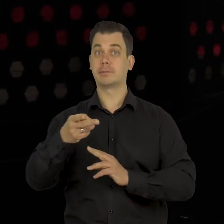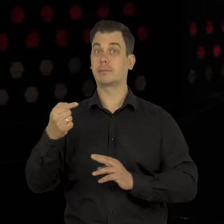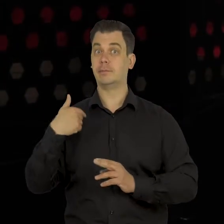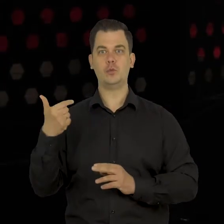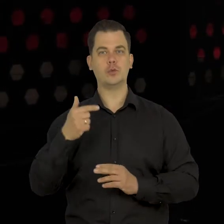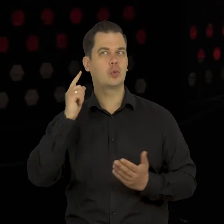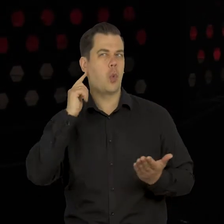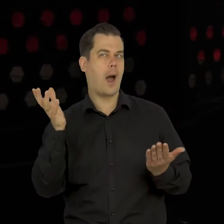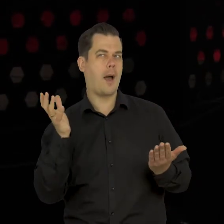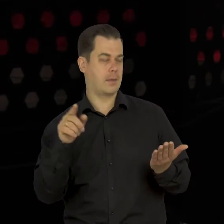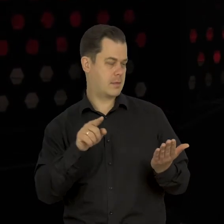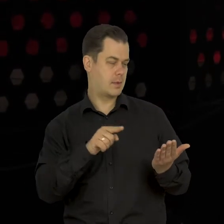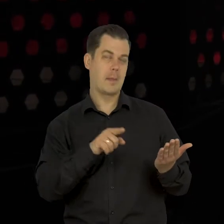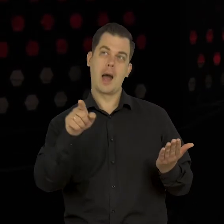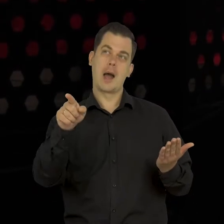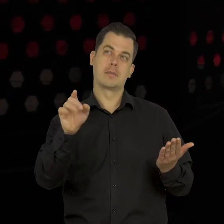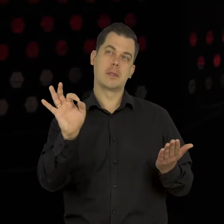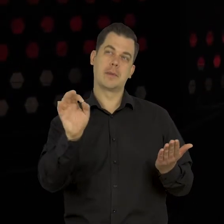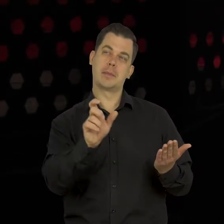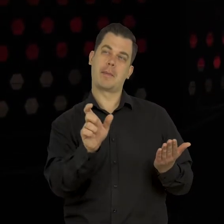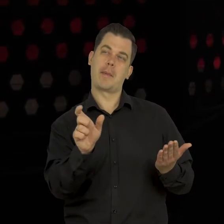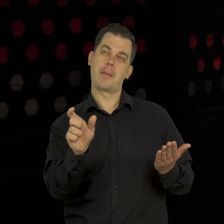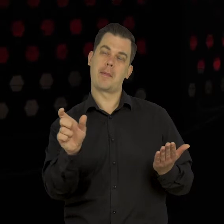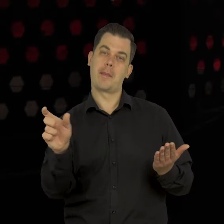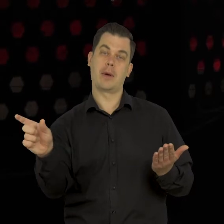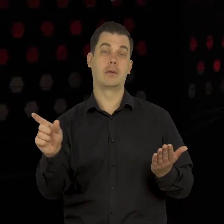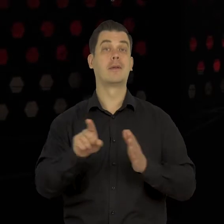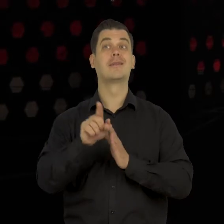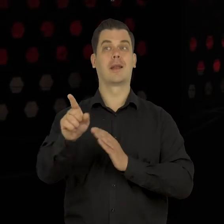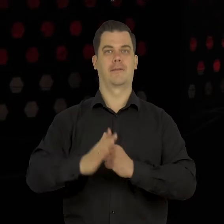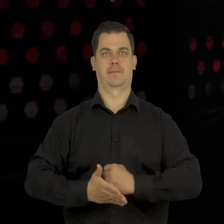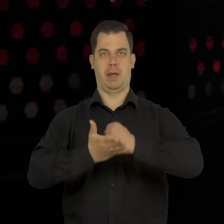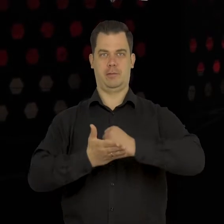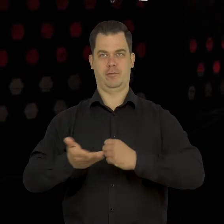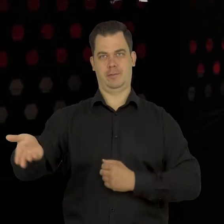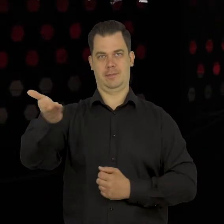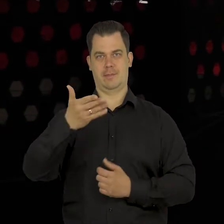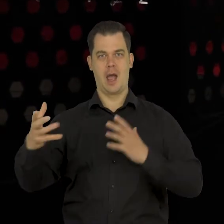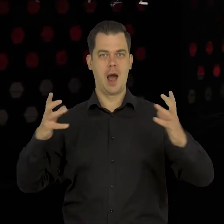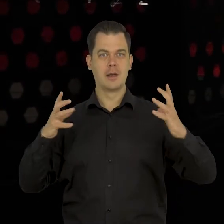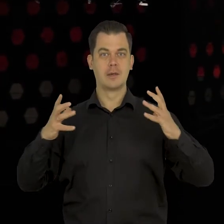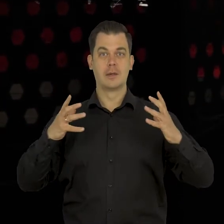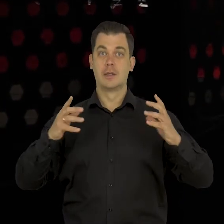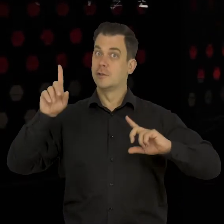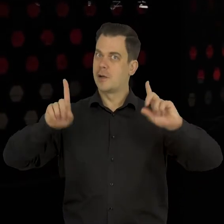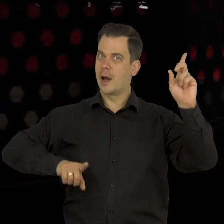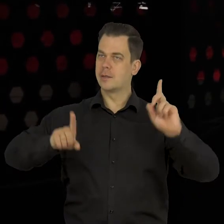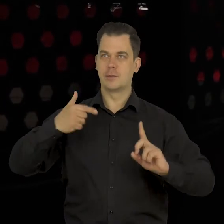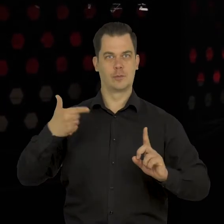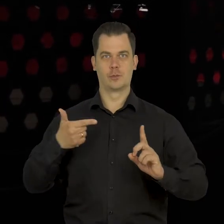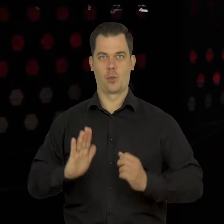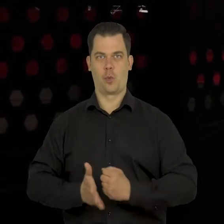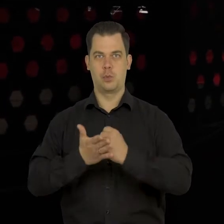polega na tym, żeby słuchać, ale przede wszystkim jestem tak naprawdę dla aktora wsparciem i muszę go ratować.